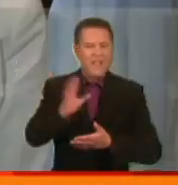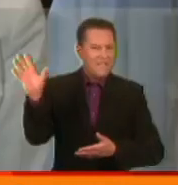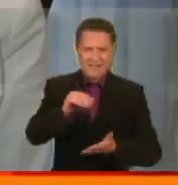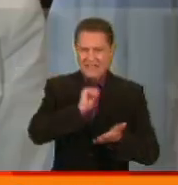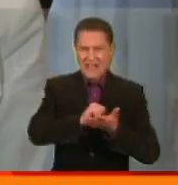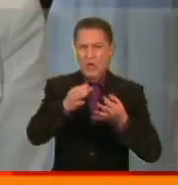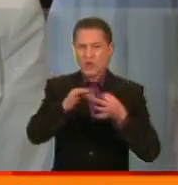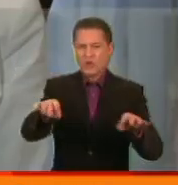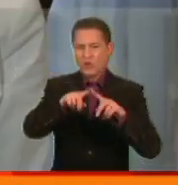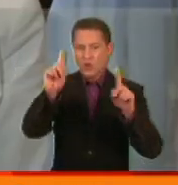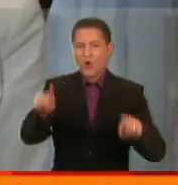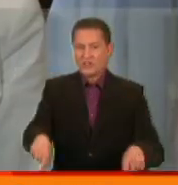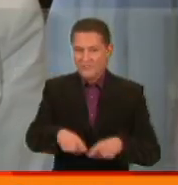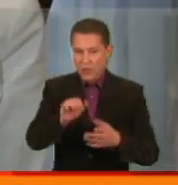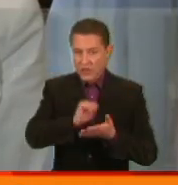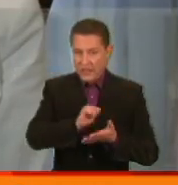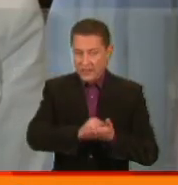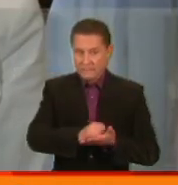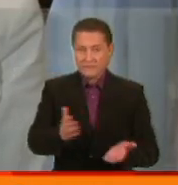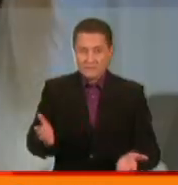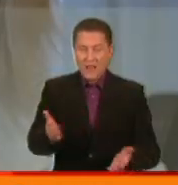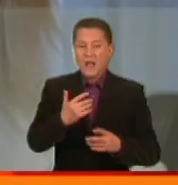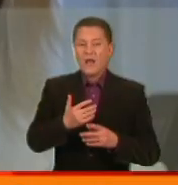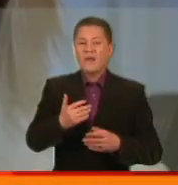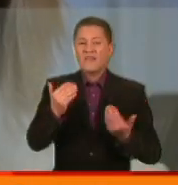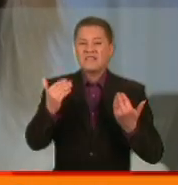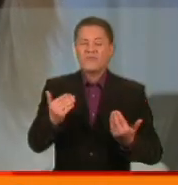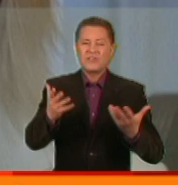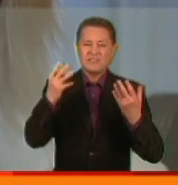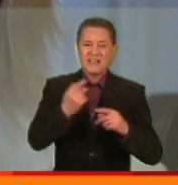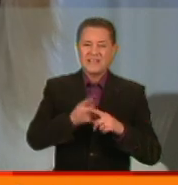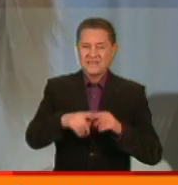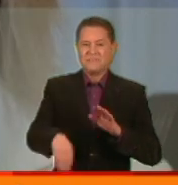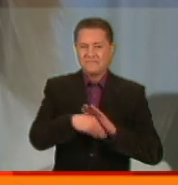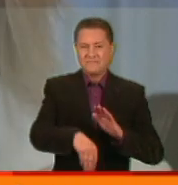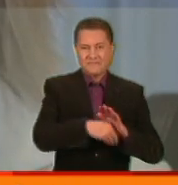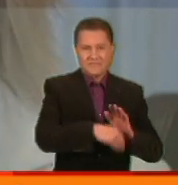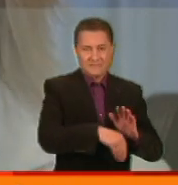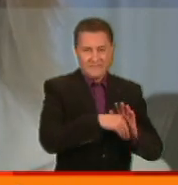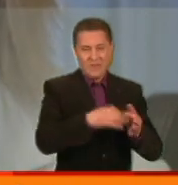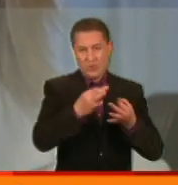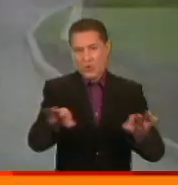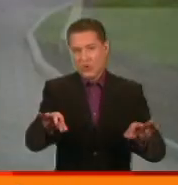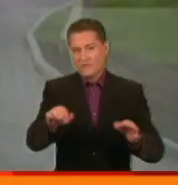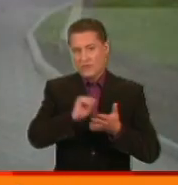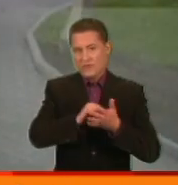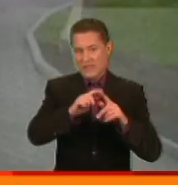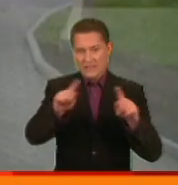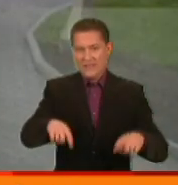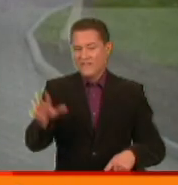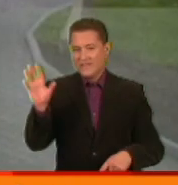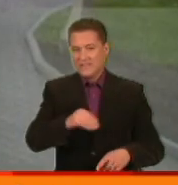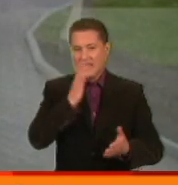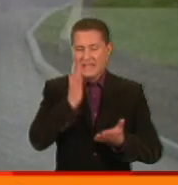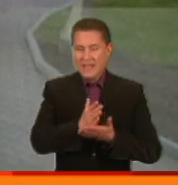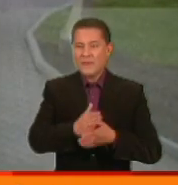Це є ще прикладом торжества на сьогоднішній день корупції та знахобнілості колишніх чиновників. Цілько